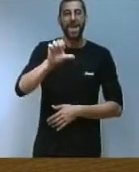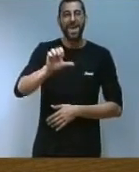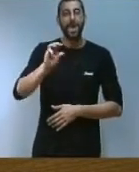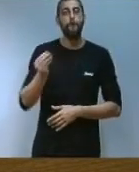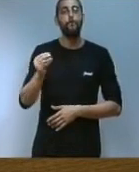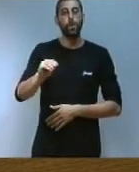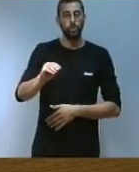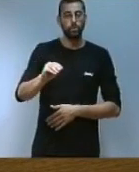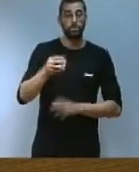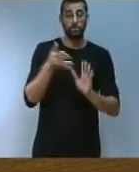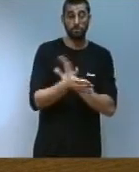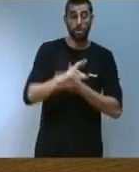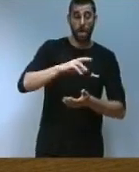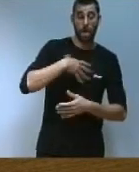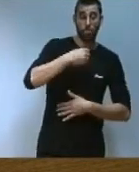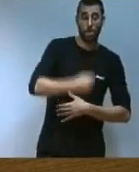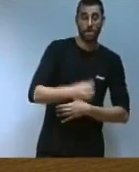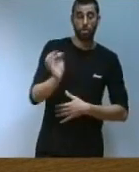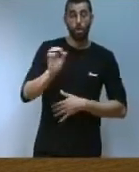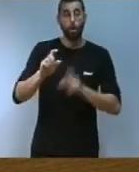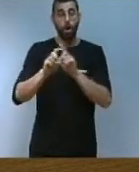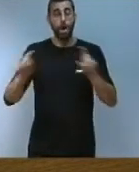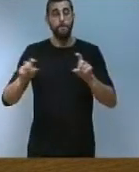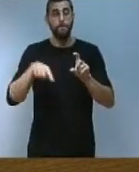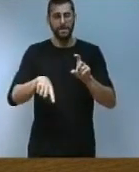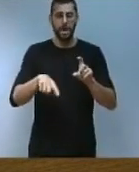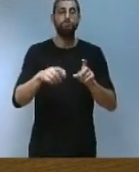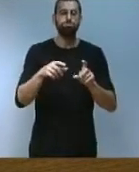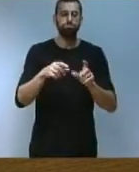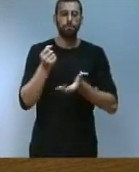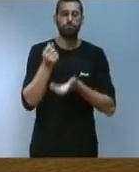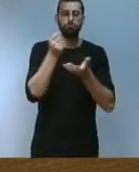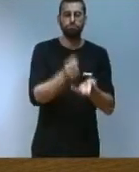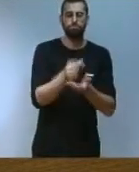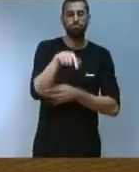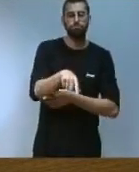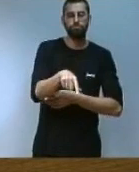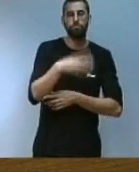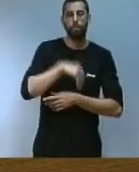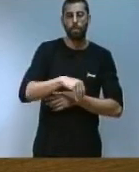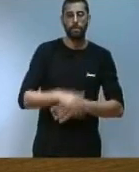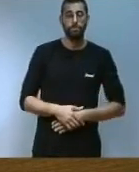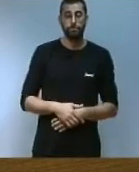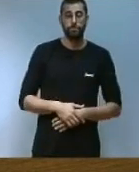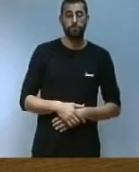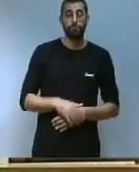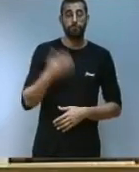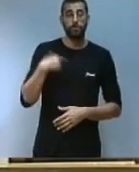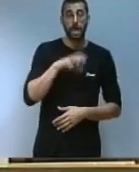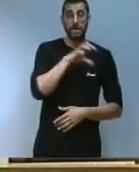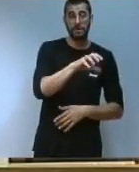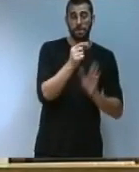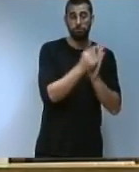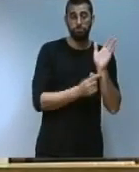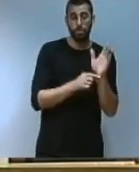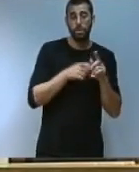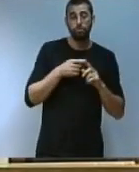les empreses com els ajuntaments invertisquen en aquest tipus d'energia. I una vegada publicats els reglaments estatals en matèria de mesures urgents per a